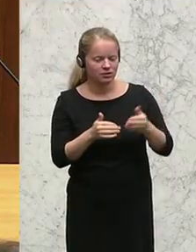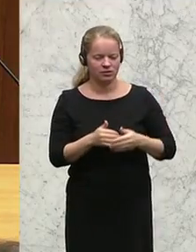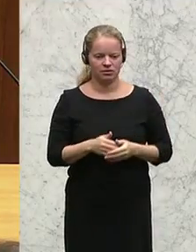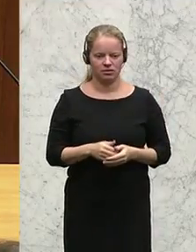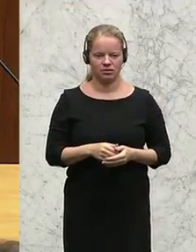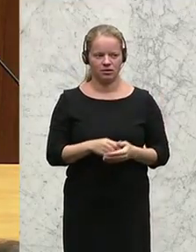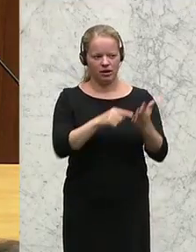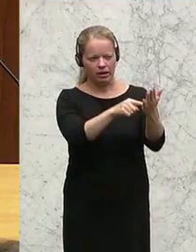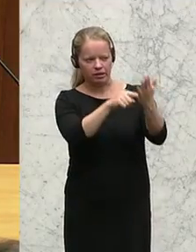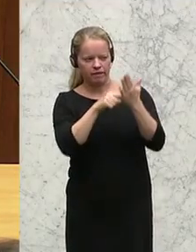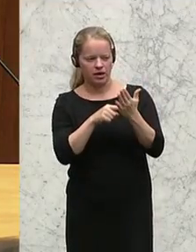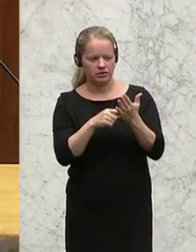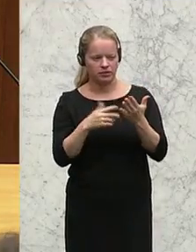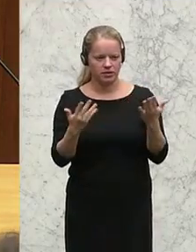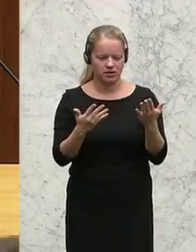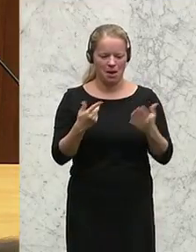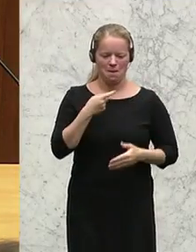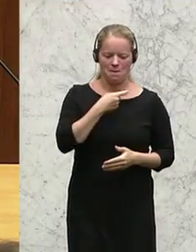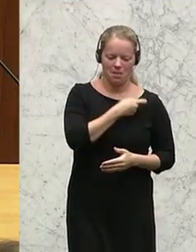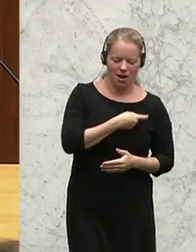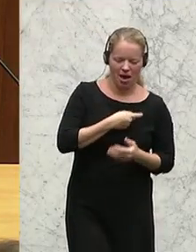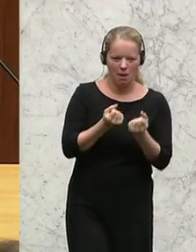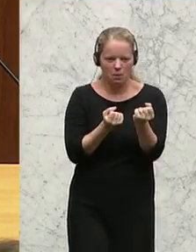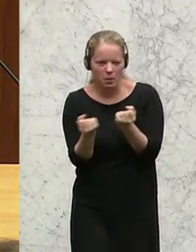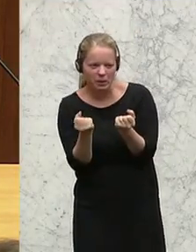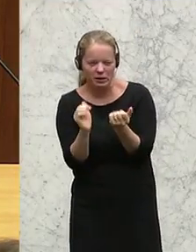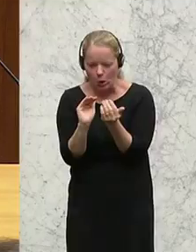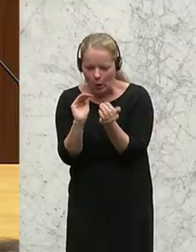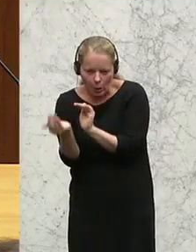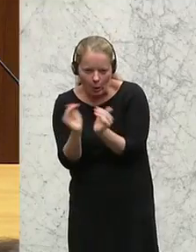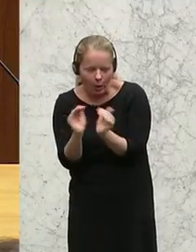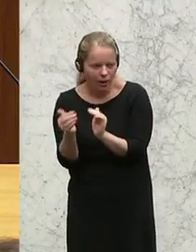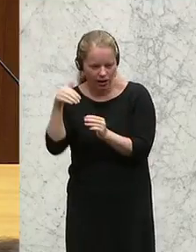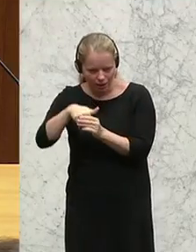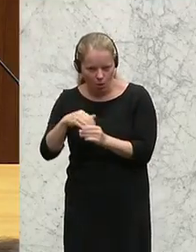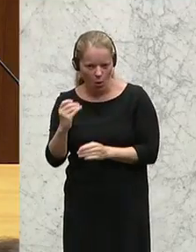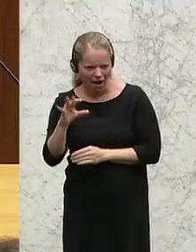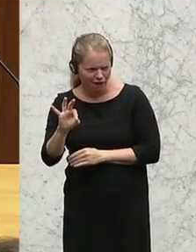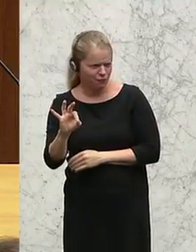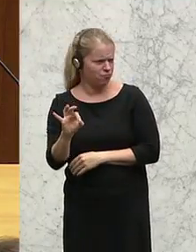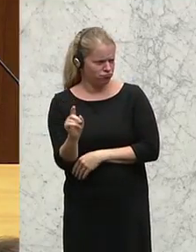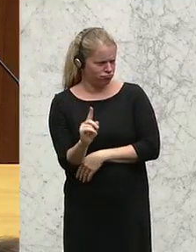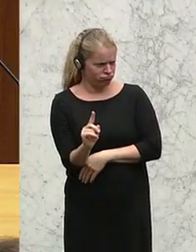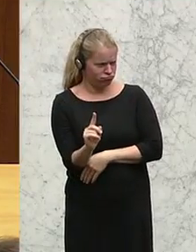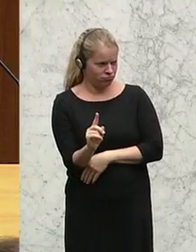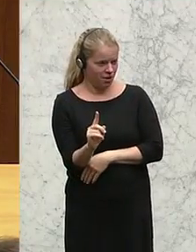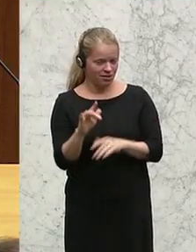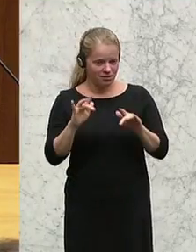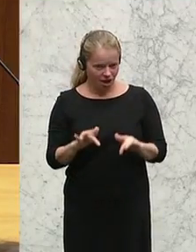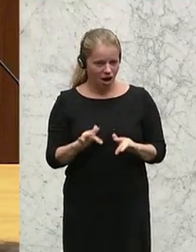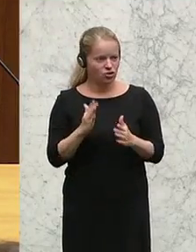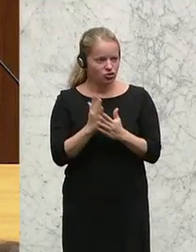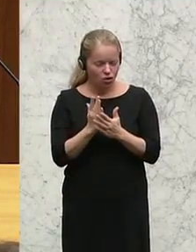hier wäre parteipolitisch gepackelt worden im ORF, aufgehoben wurde durch den